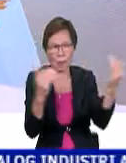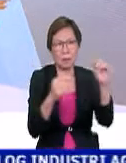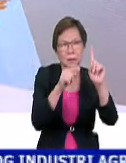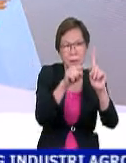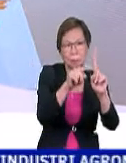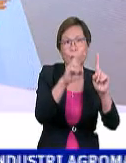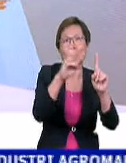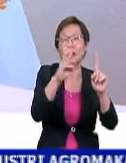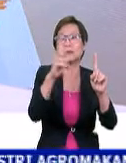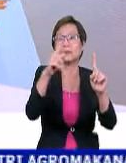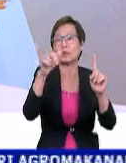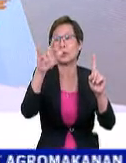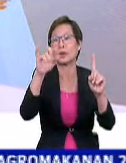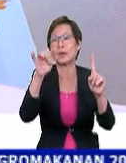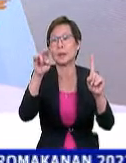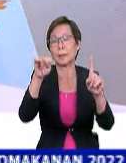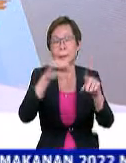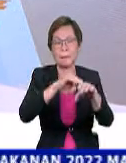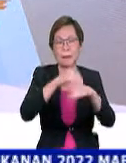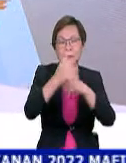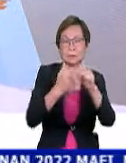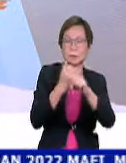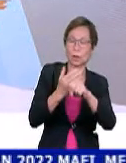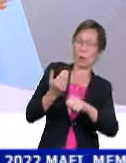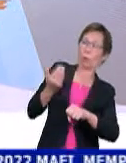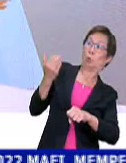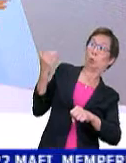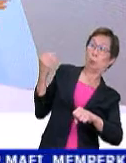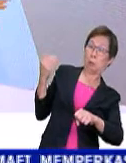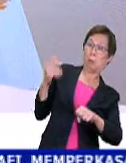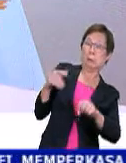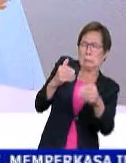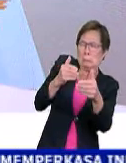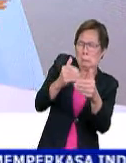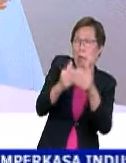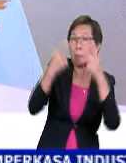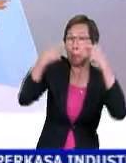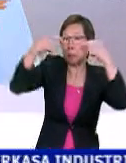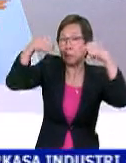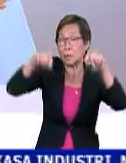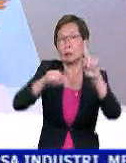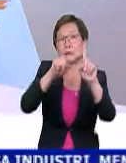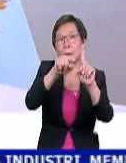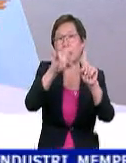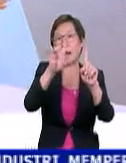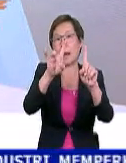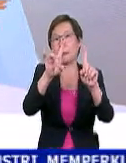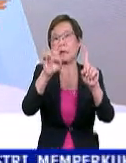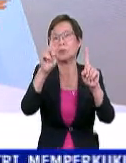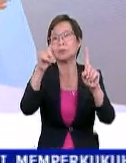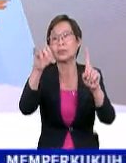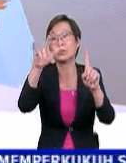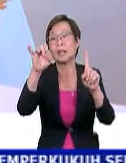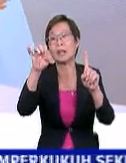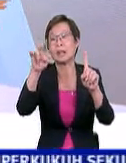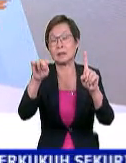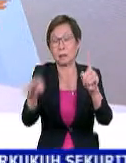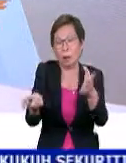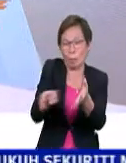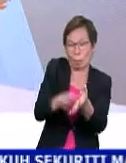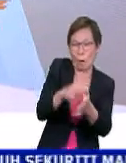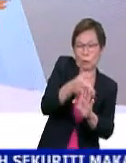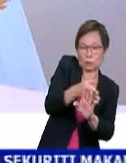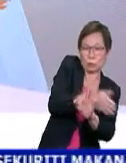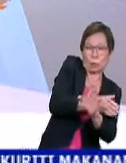.6 triliun tahun sebelumnya. Ia menghampiri pencapaian RM1.8 triliun dicatat